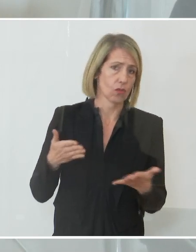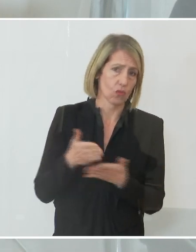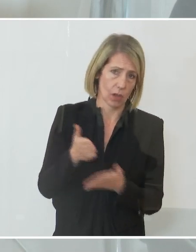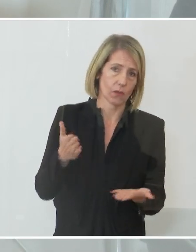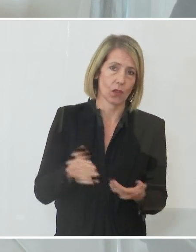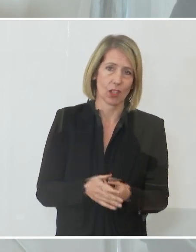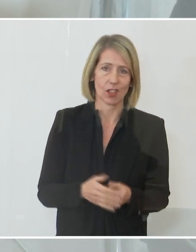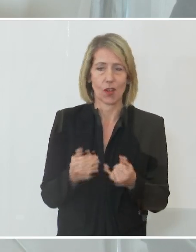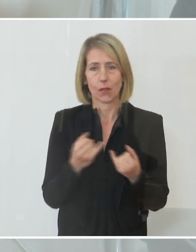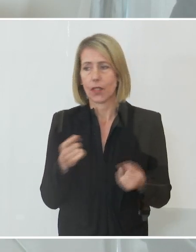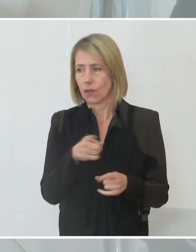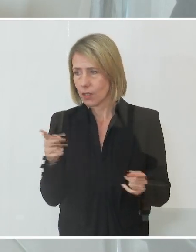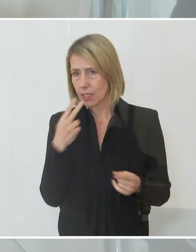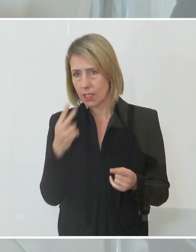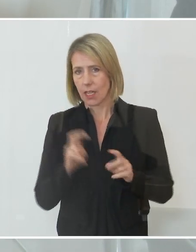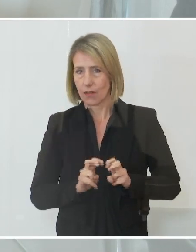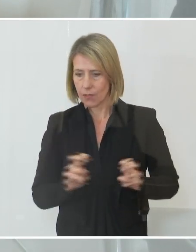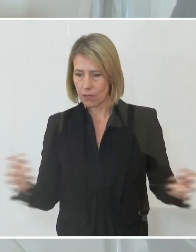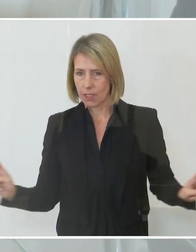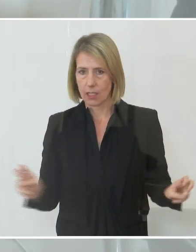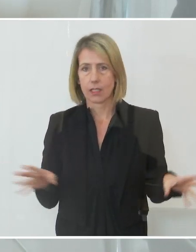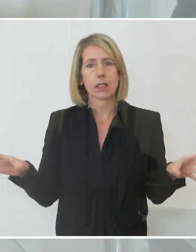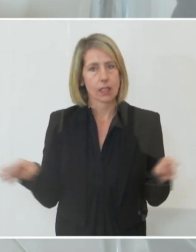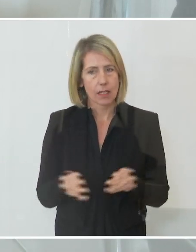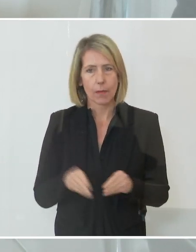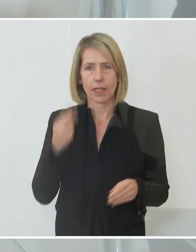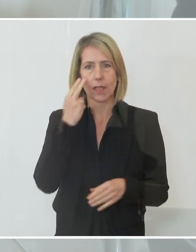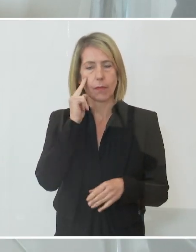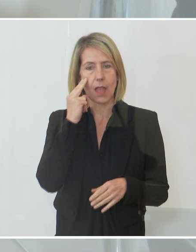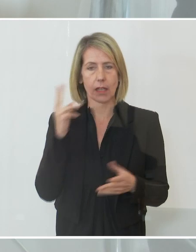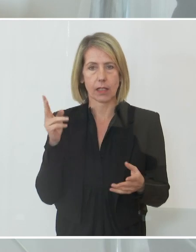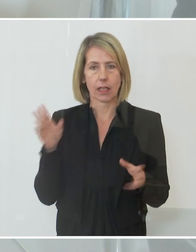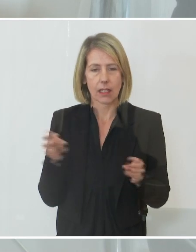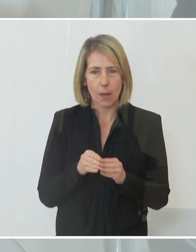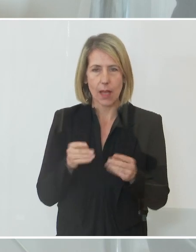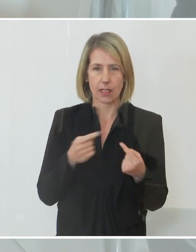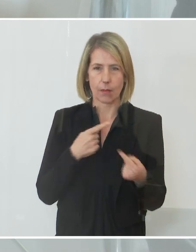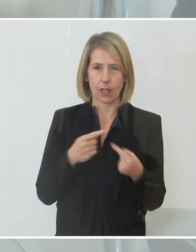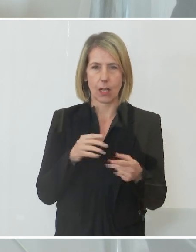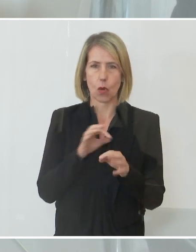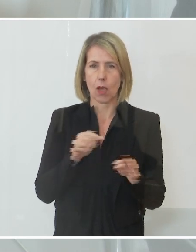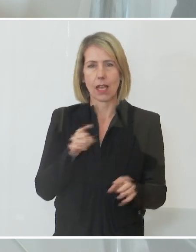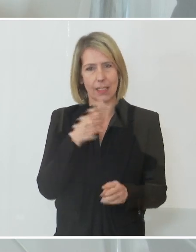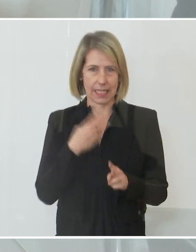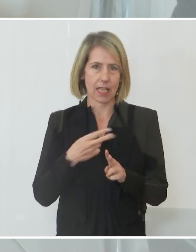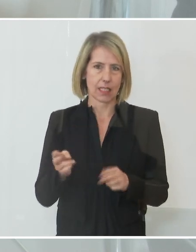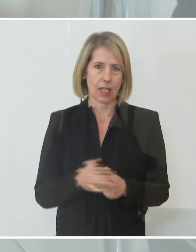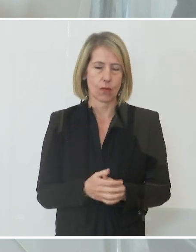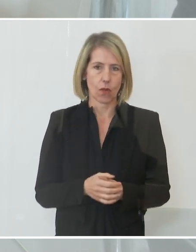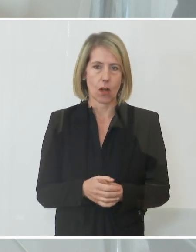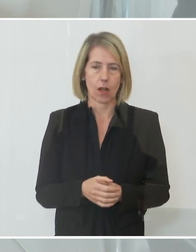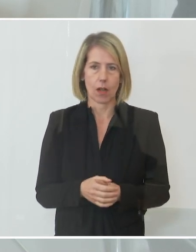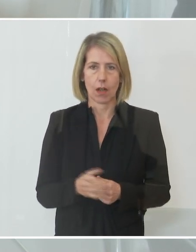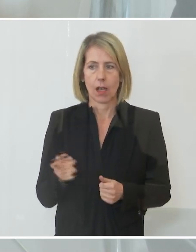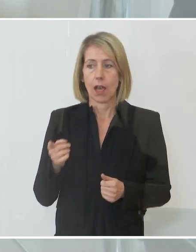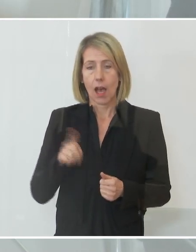jetzt so wie wir hier sitzen, dass der Dialog und das gemeinsame Nachdenken einfach sinnvoll ist. Ich bin auch sehr, sehr dankbar, dass eine ren